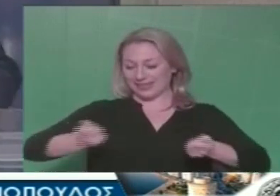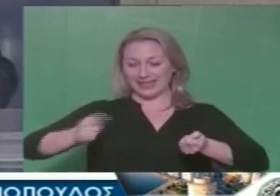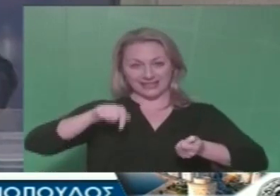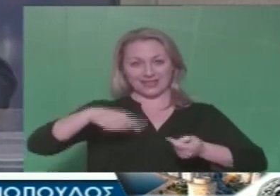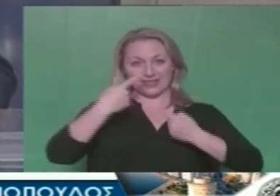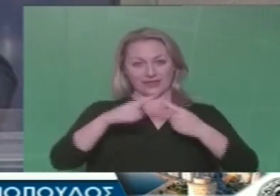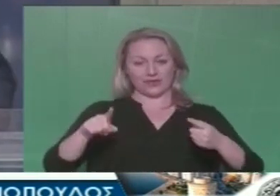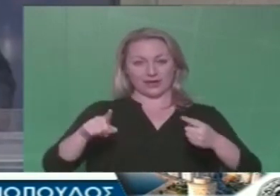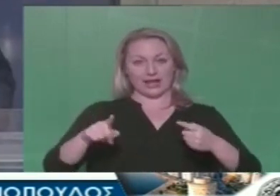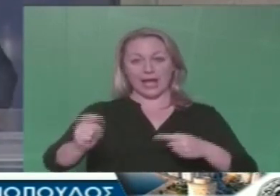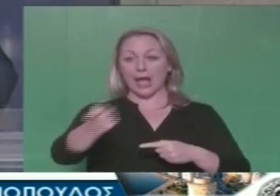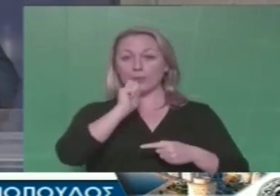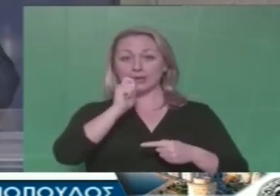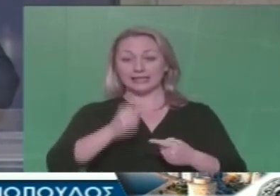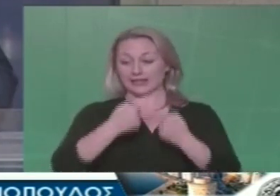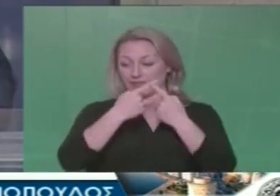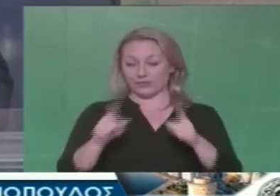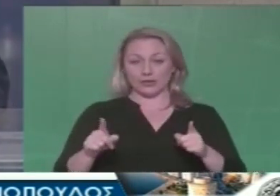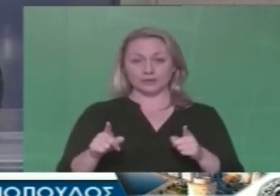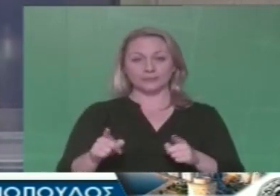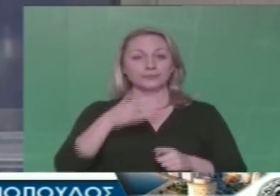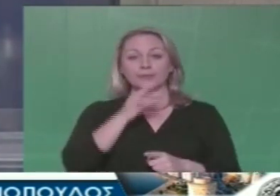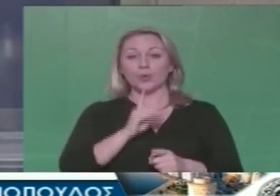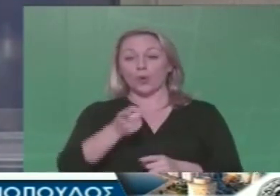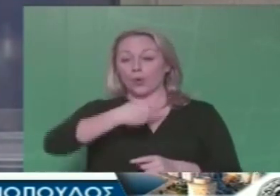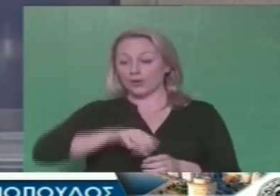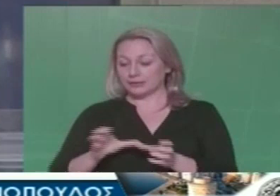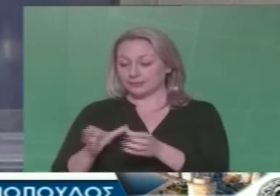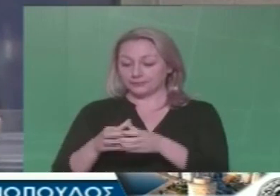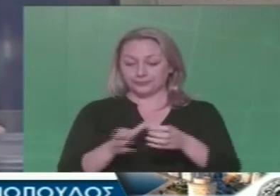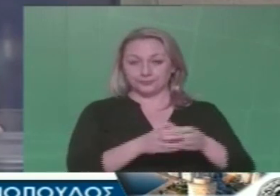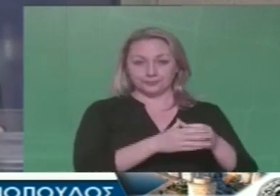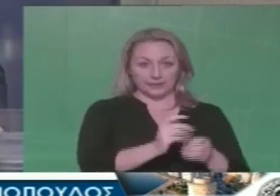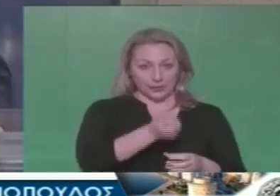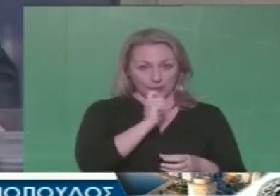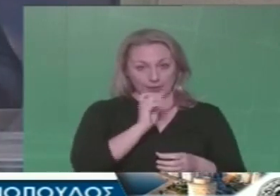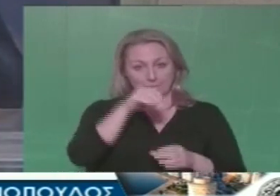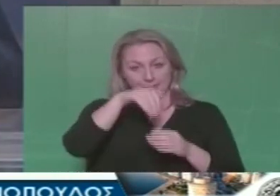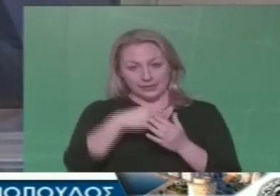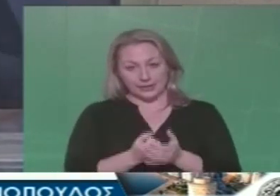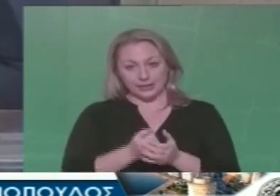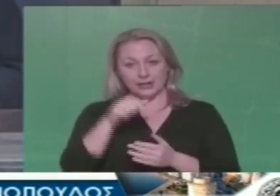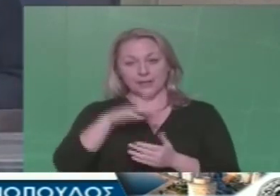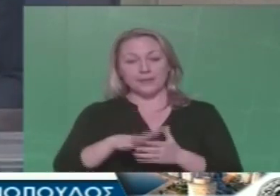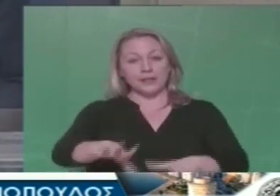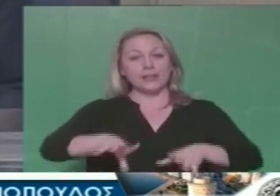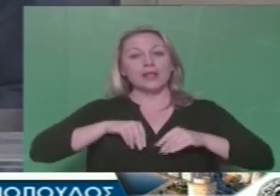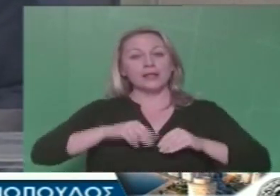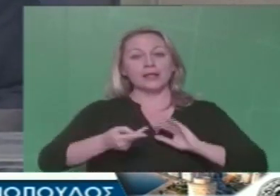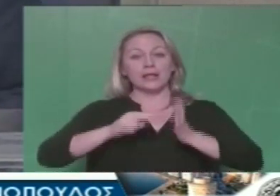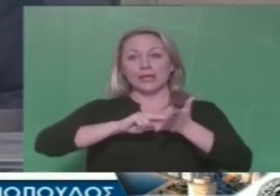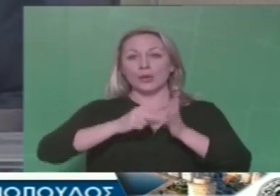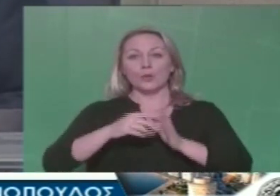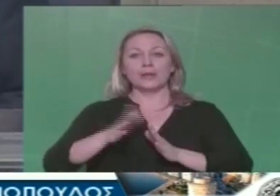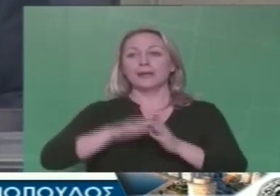ουσιαστικής πολιτικής. Διότι όλες οι παρατάξεις και τα κόμματα που υπάρχουν επίσης από τις παρατάξεις έχουν αποδεχθεί αυτή την οικονομική